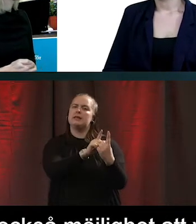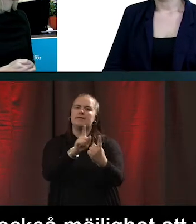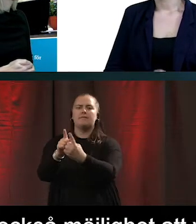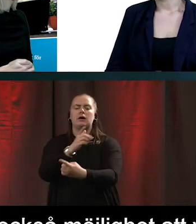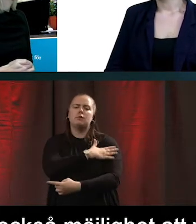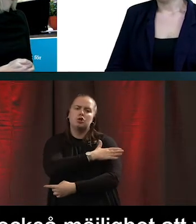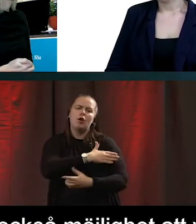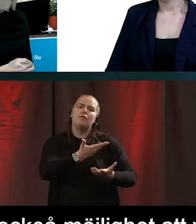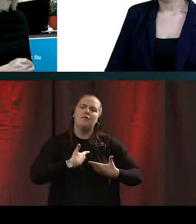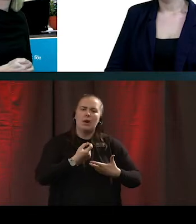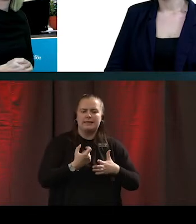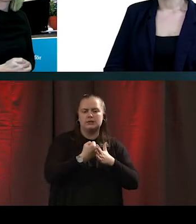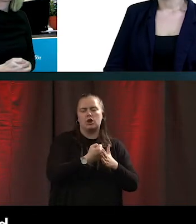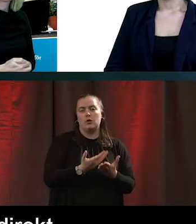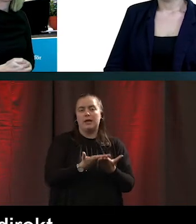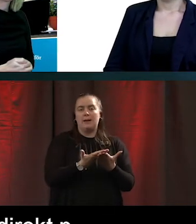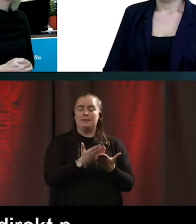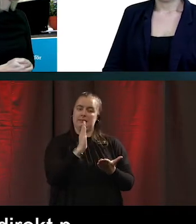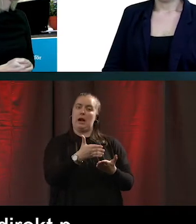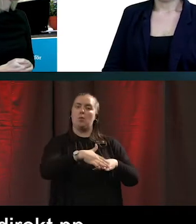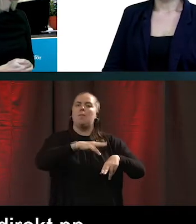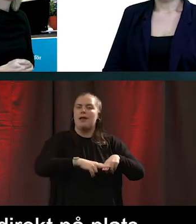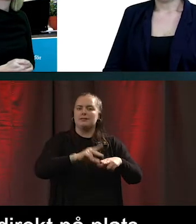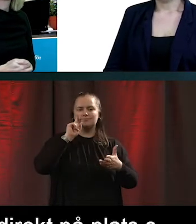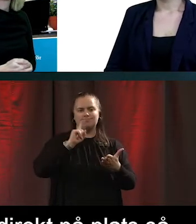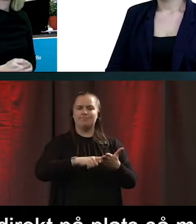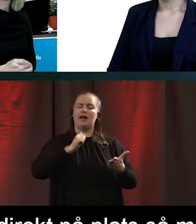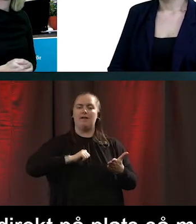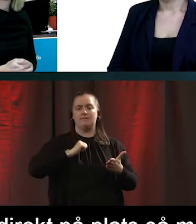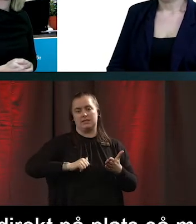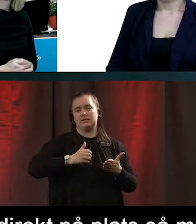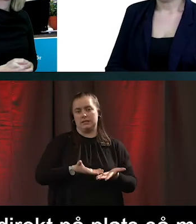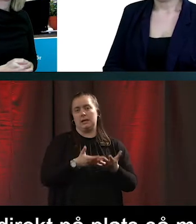stöd och hjälp direkt på plats. Så att man lättare kan komma igång även hemma.